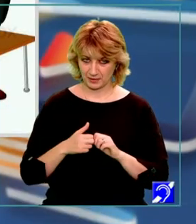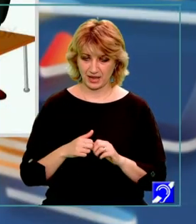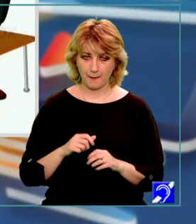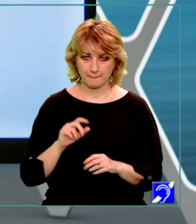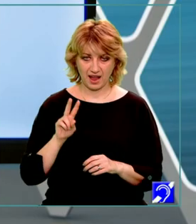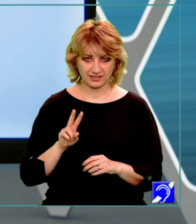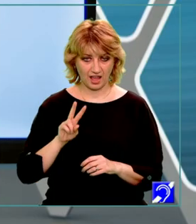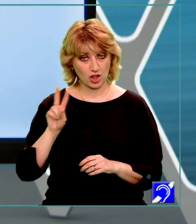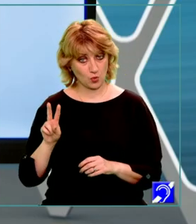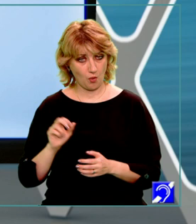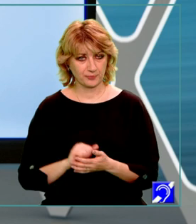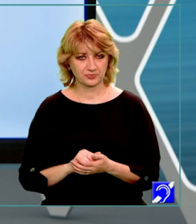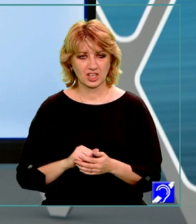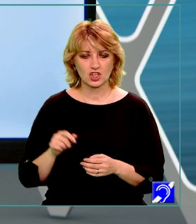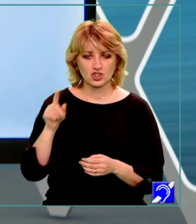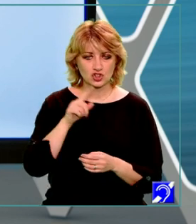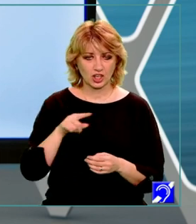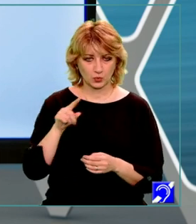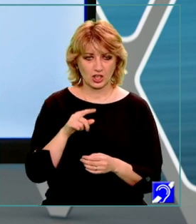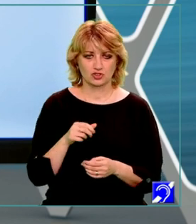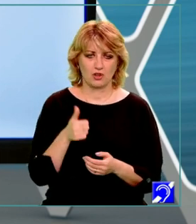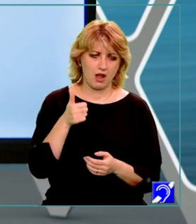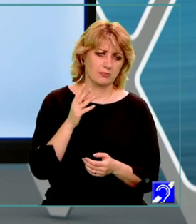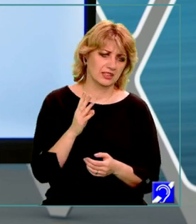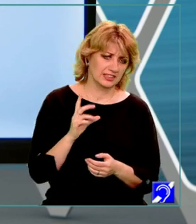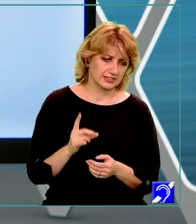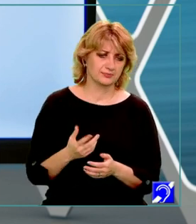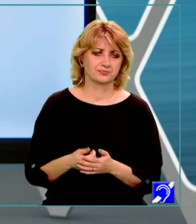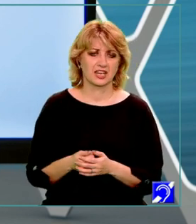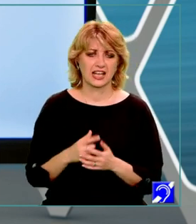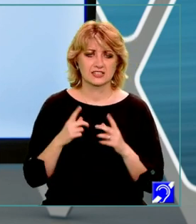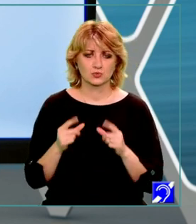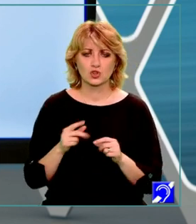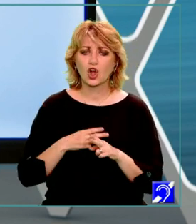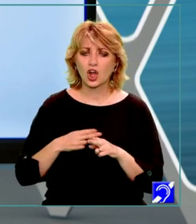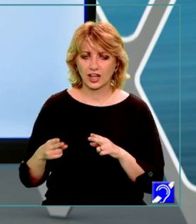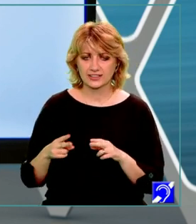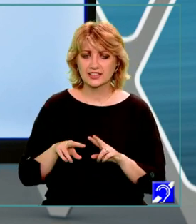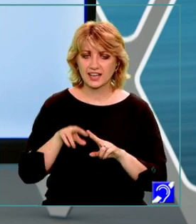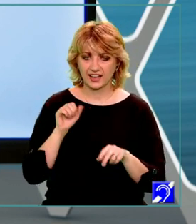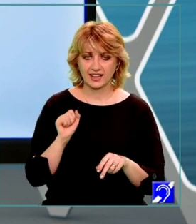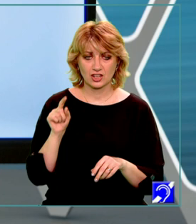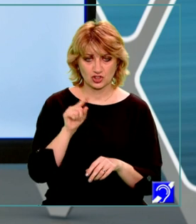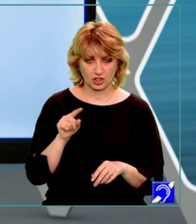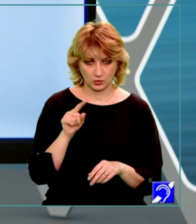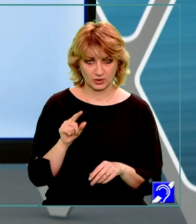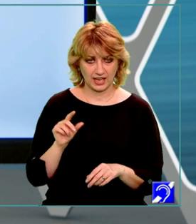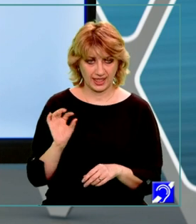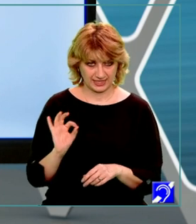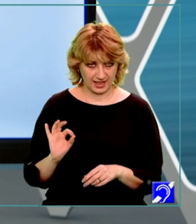partea a doua. Încercuiește litera corespunzătoare răspunsului corect. Înainte de a încercui litera